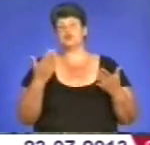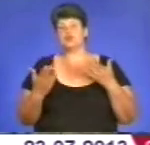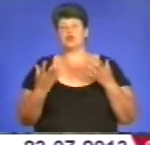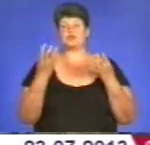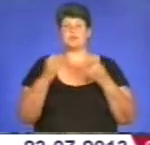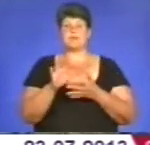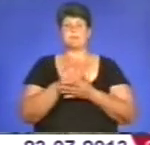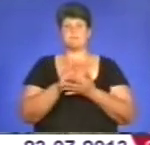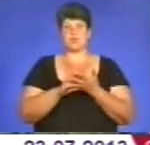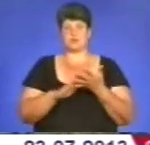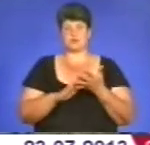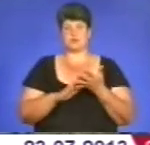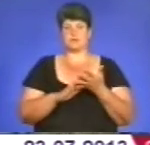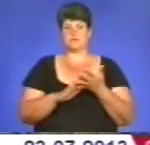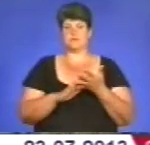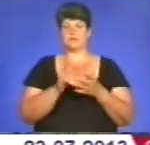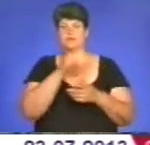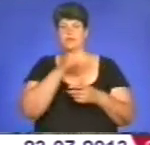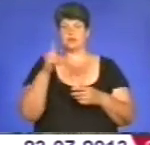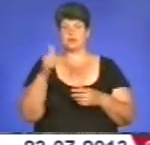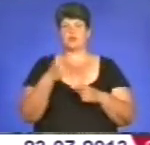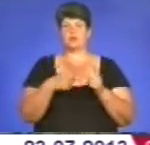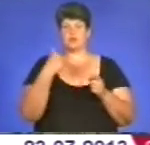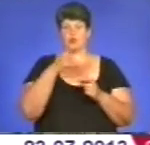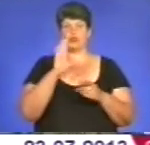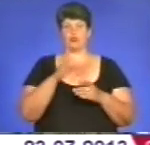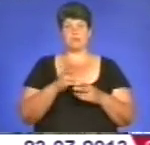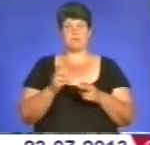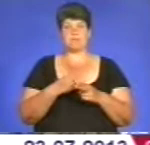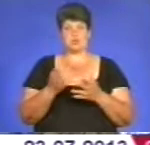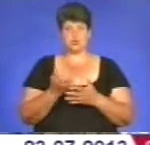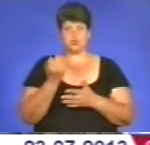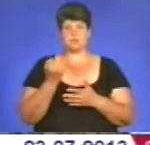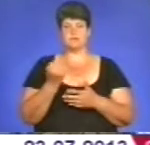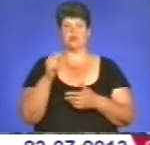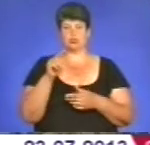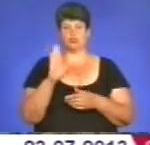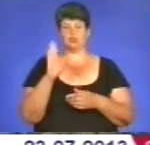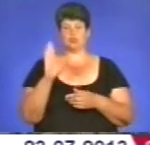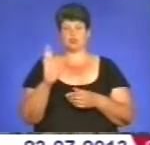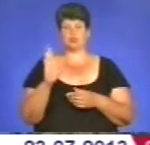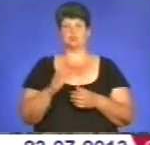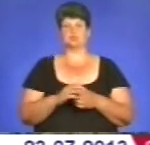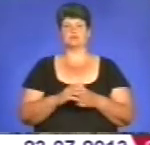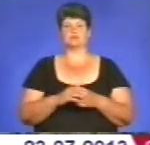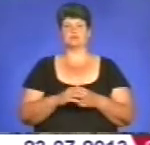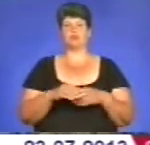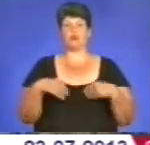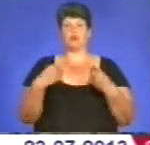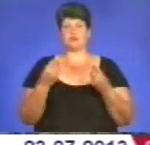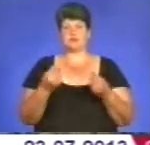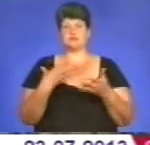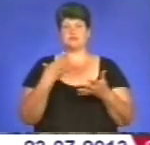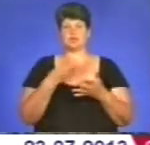протягом половини року ці спроби будуть безуспішними, тому буду вже подавати свою